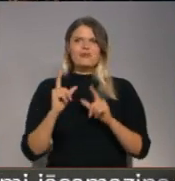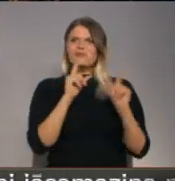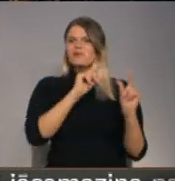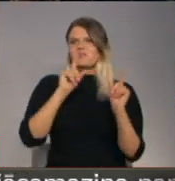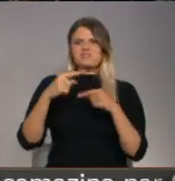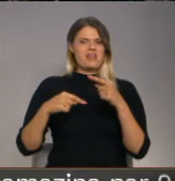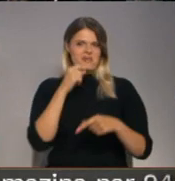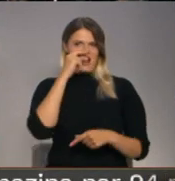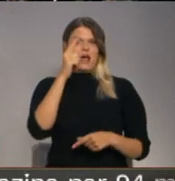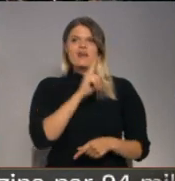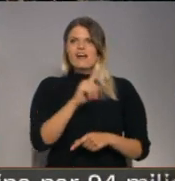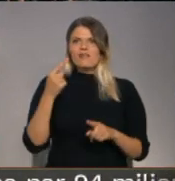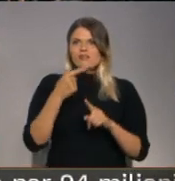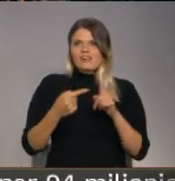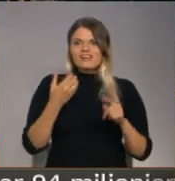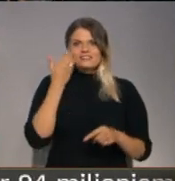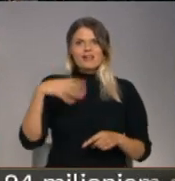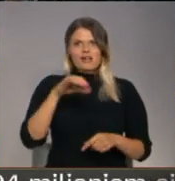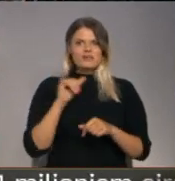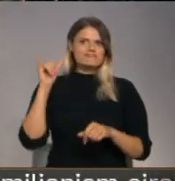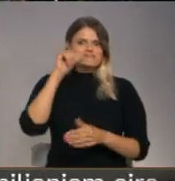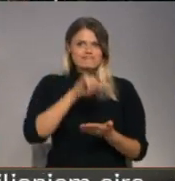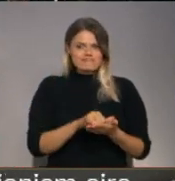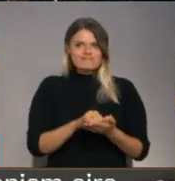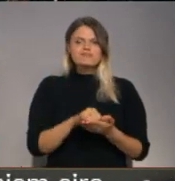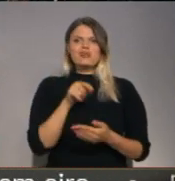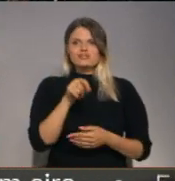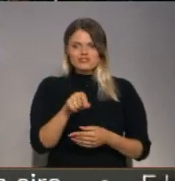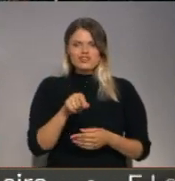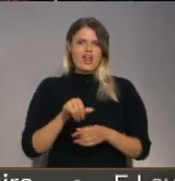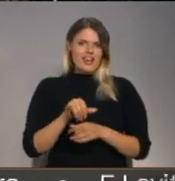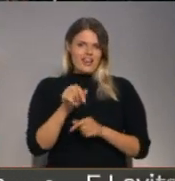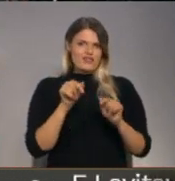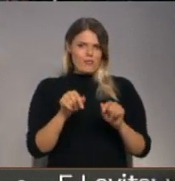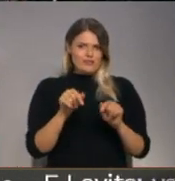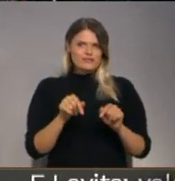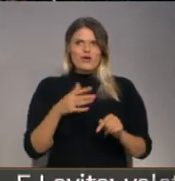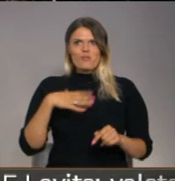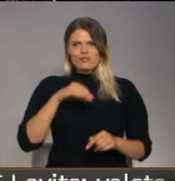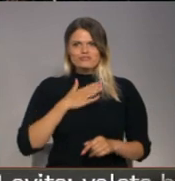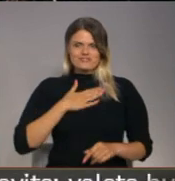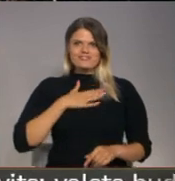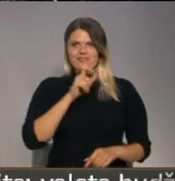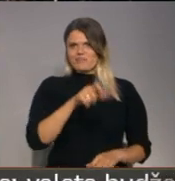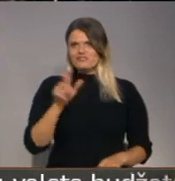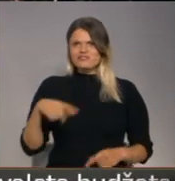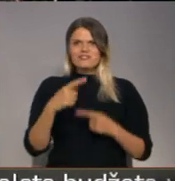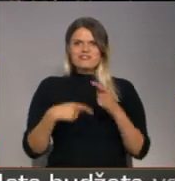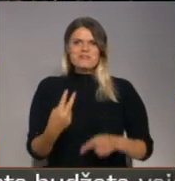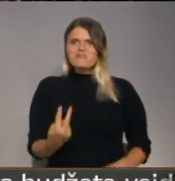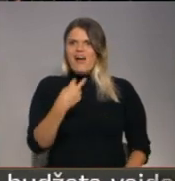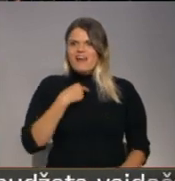Un katreiz, kad mēs izpildām lidojumus ar šiem lidmašīnām, mūsu pasaži ir arī gan